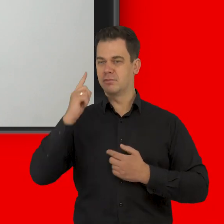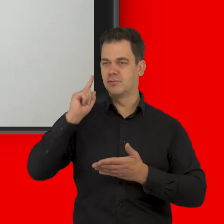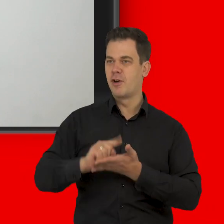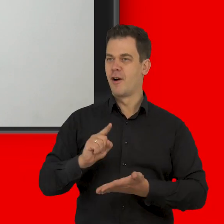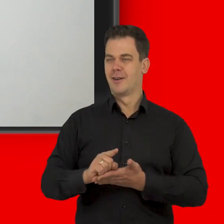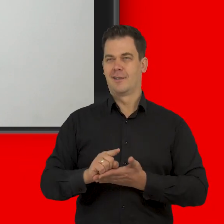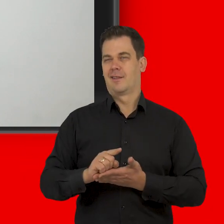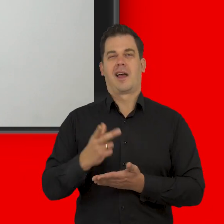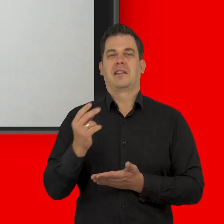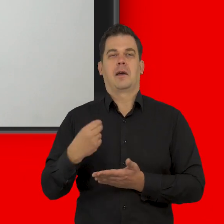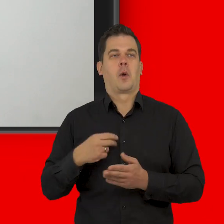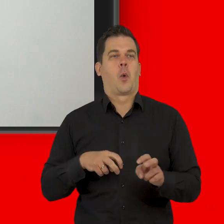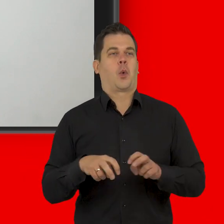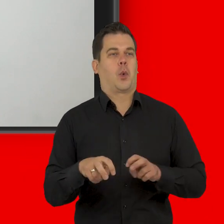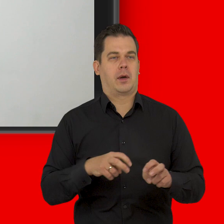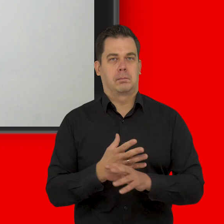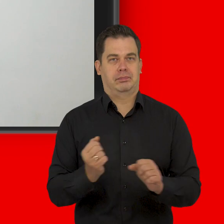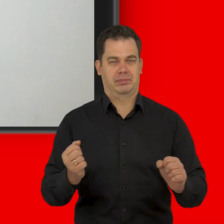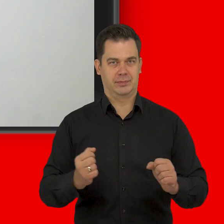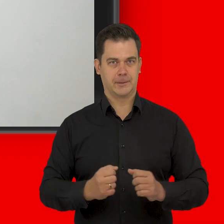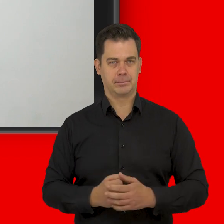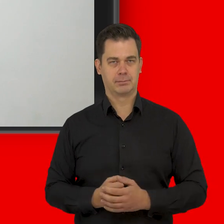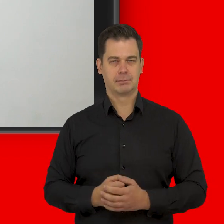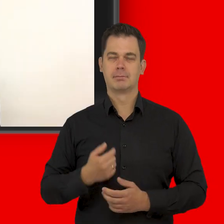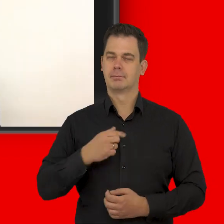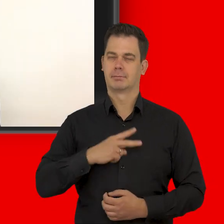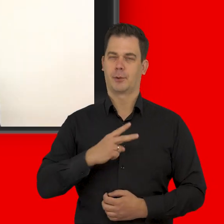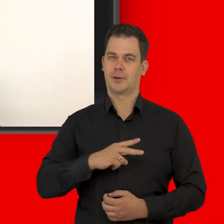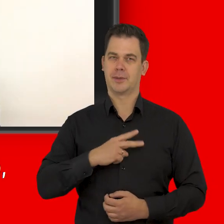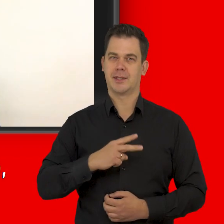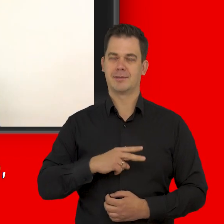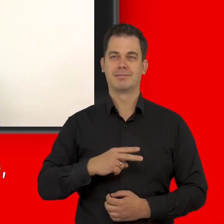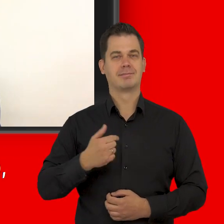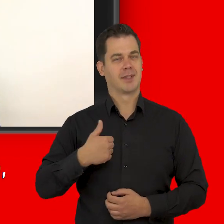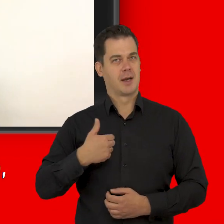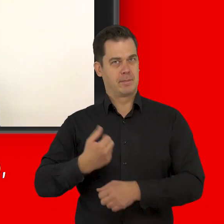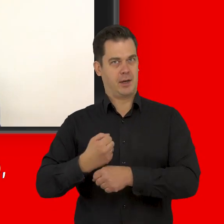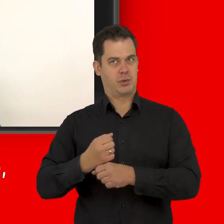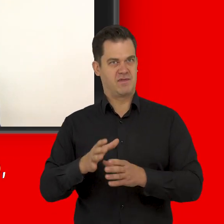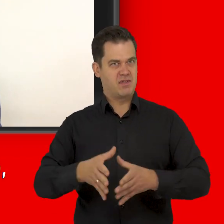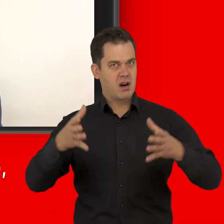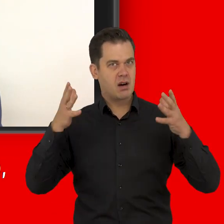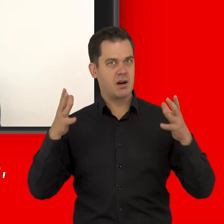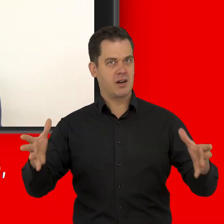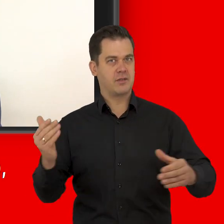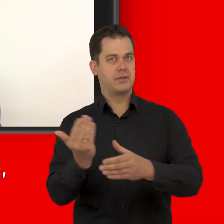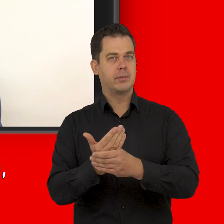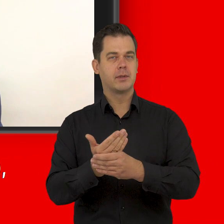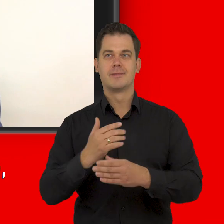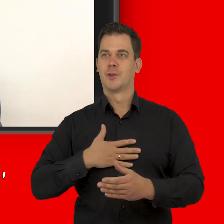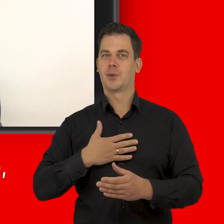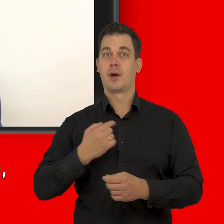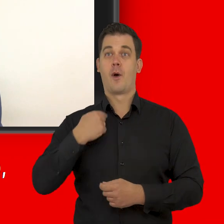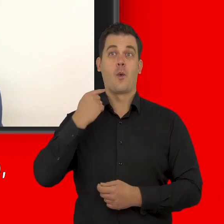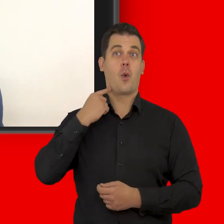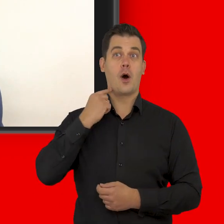pryzmat swoich kompetencji, nie sposobów poruszania się. Podoba mi się to, że pomimo tego, że pracuję w